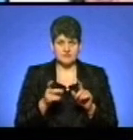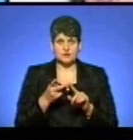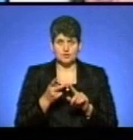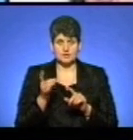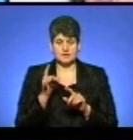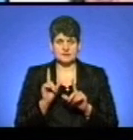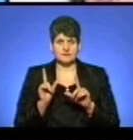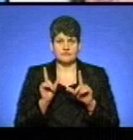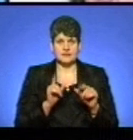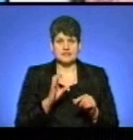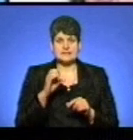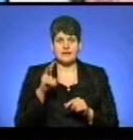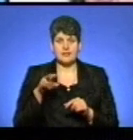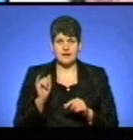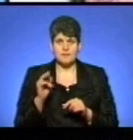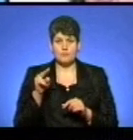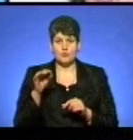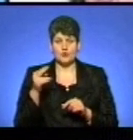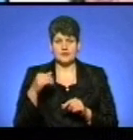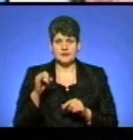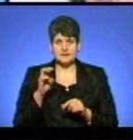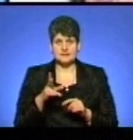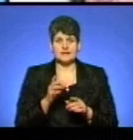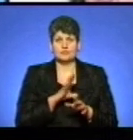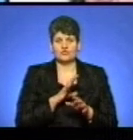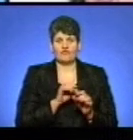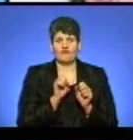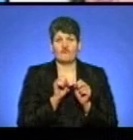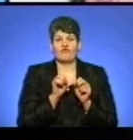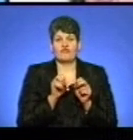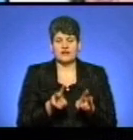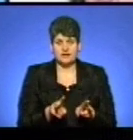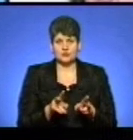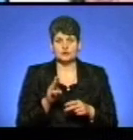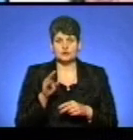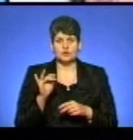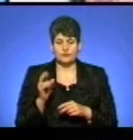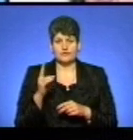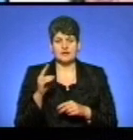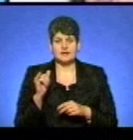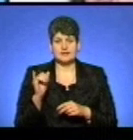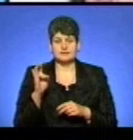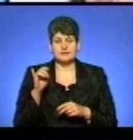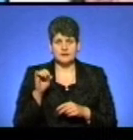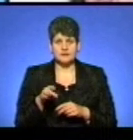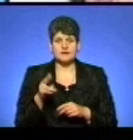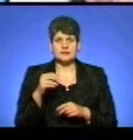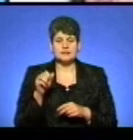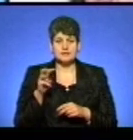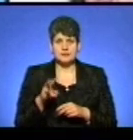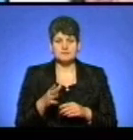виїхали в Скалоподільську, де здійснював скид «Дінтер Україна-Скала» у річку Збруч. Вони вже,